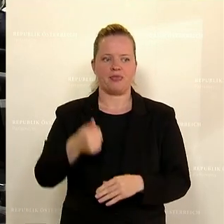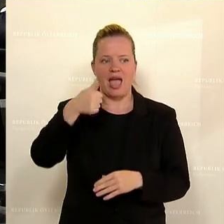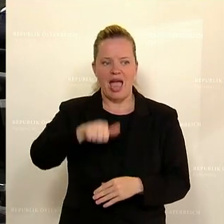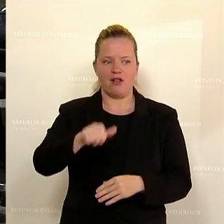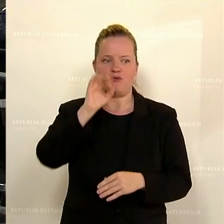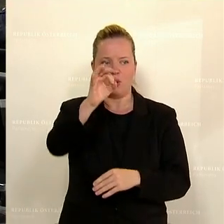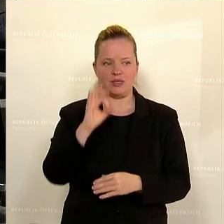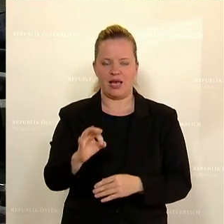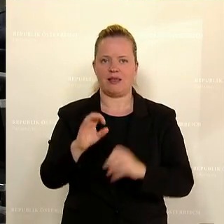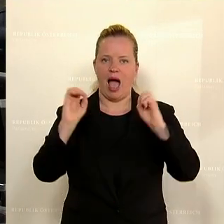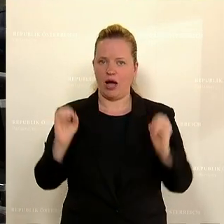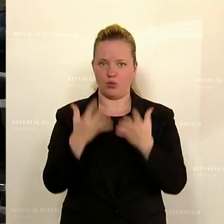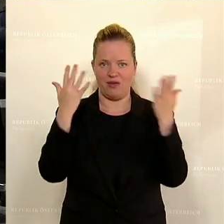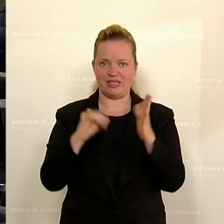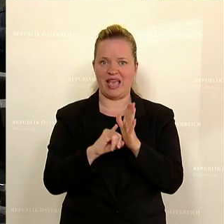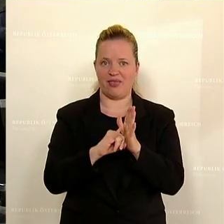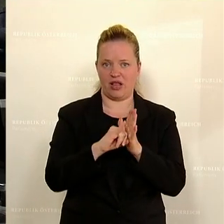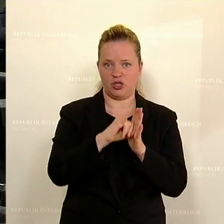des Budgets debattiert. Kunst und Kultur ist das.